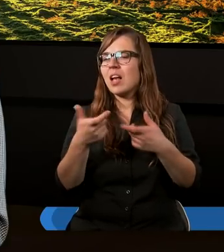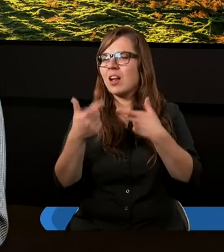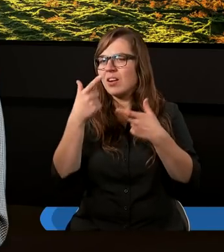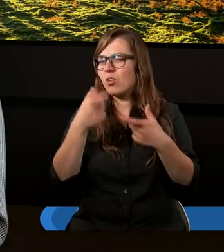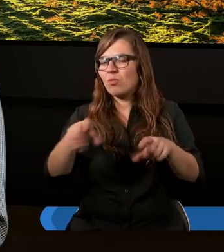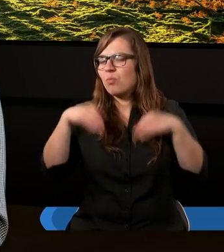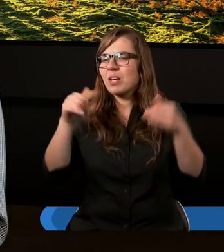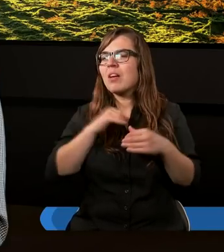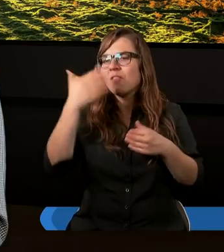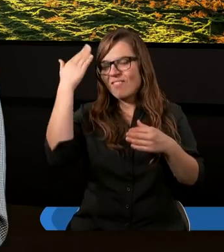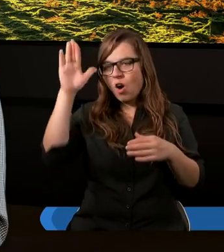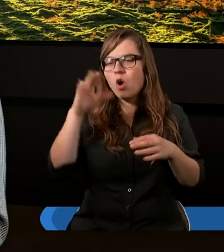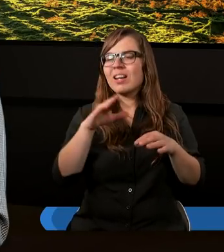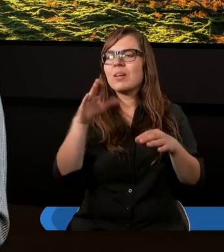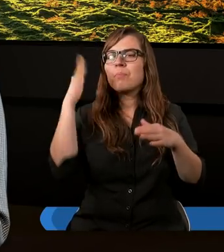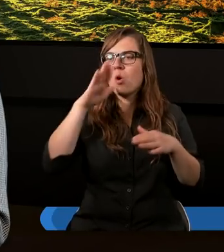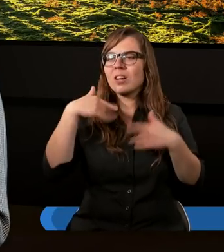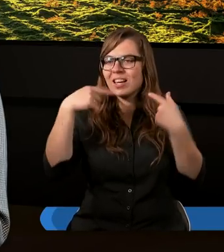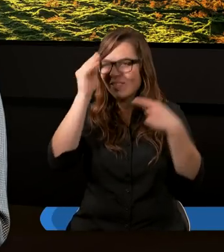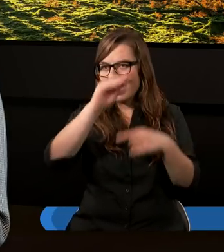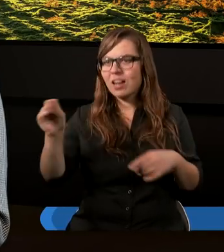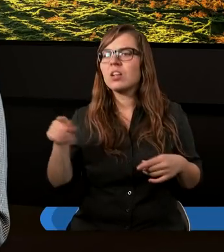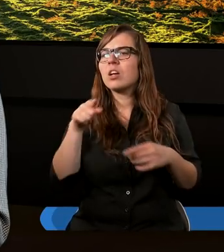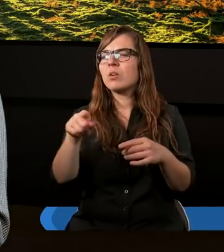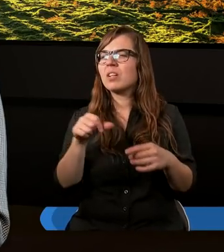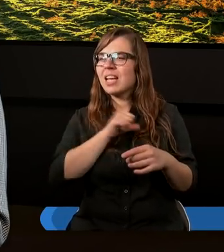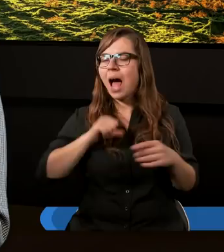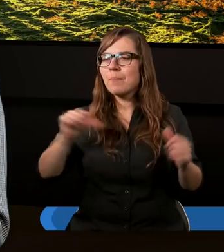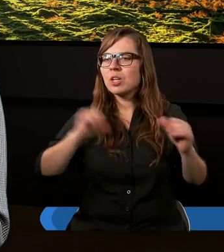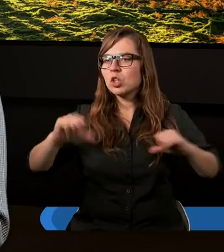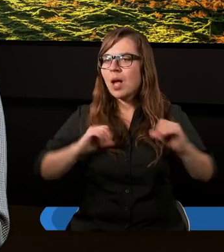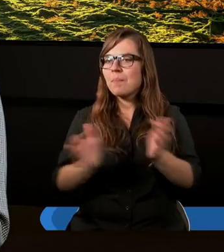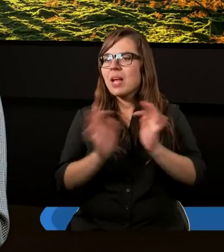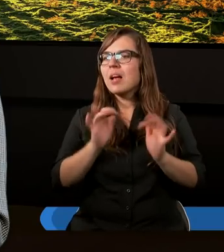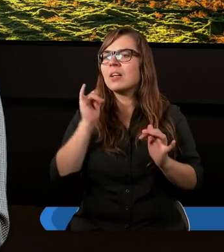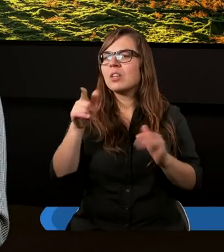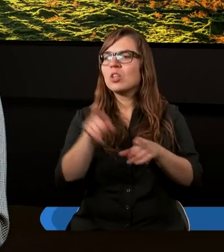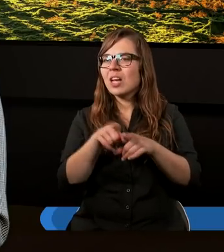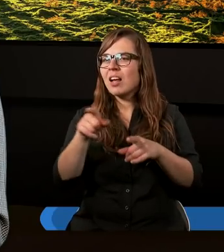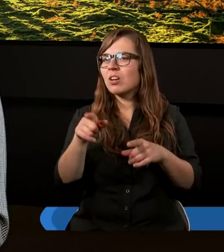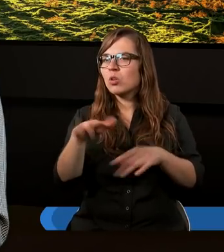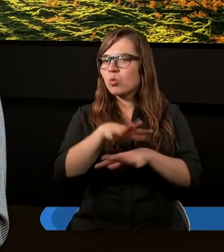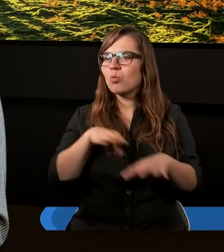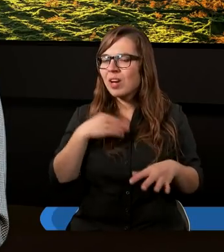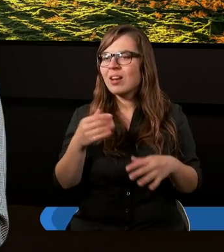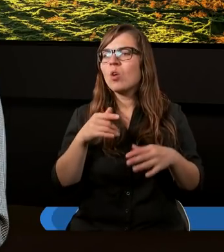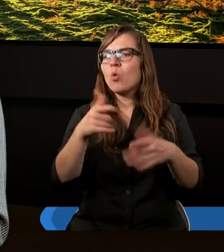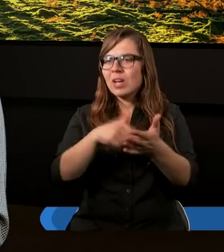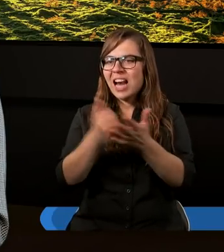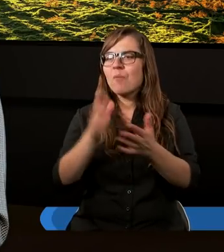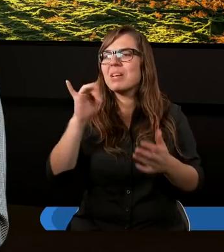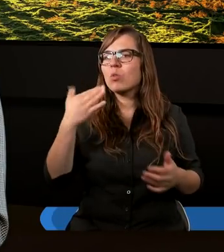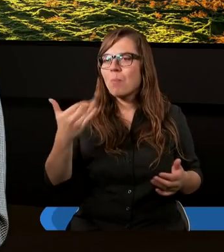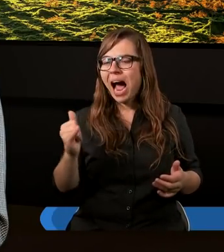zwiastowania wam całej woli Bożej. Miejcie piecze o samych siebie i o całą trzodę, wśród której was Duch Święty ustanowił biskupami,